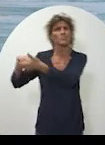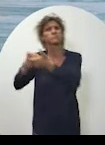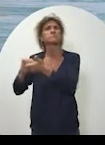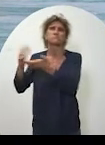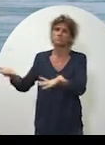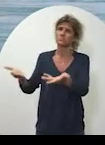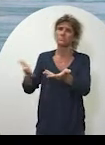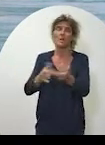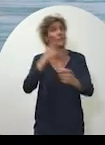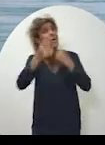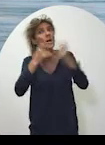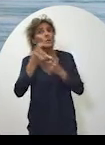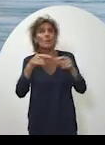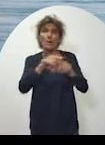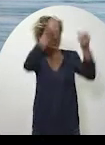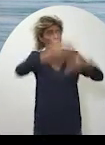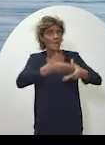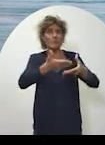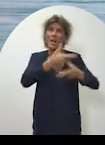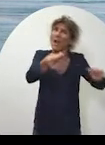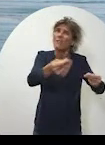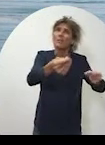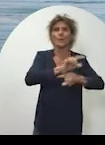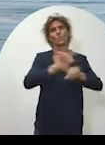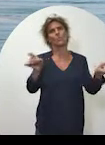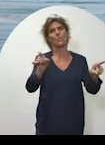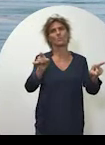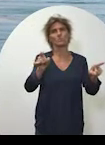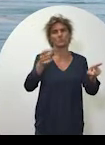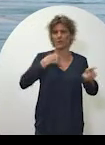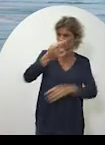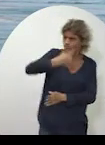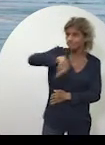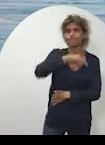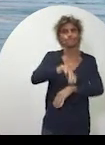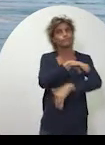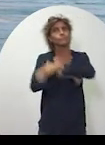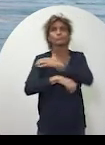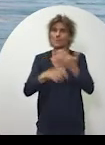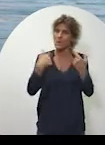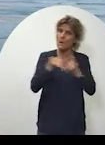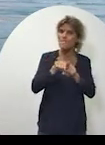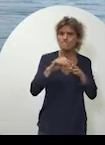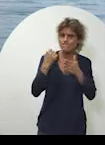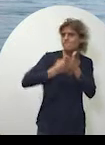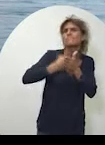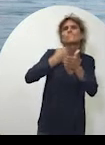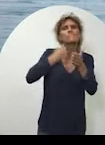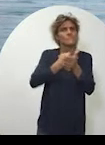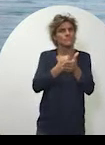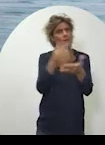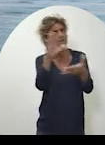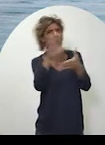proches. La violence n'est pas une fatalité. Il nous faut nous atteler, sans discontinuer, à